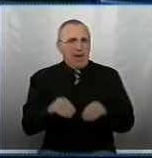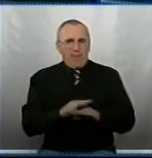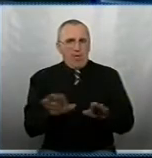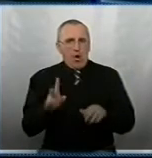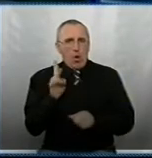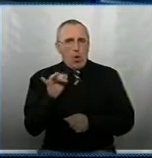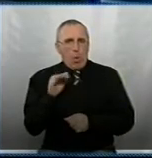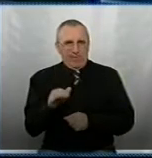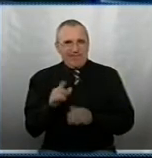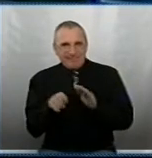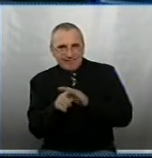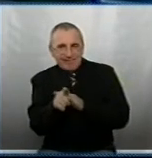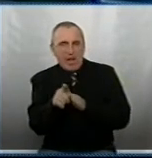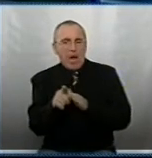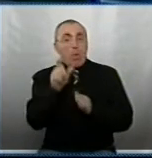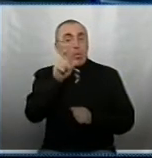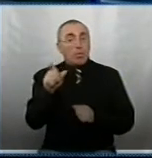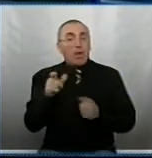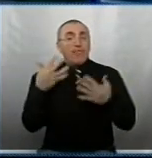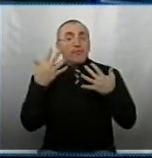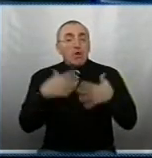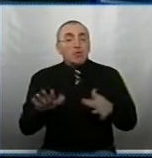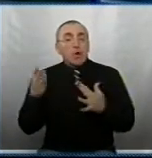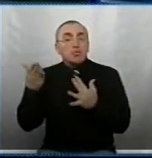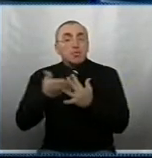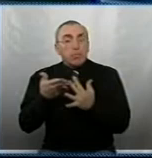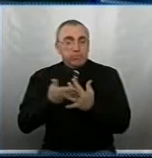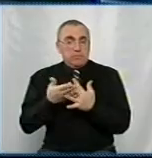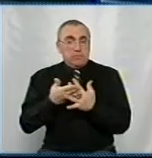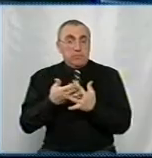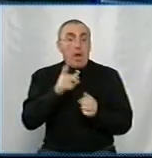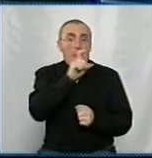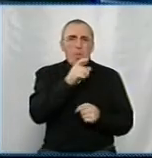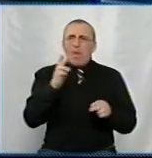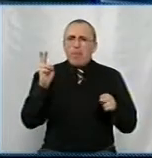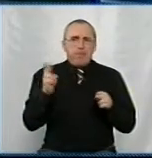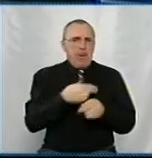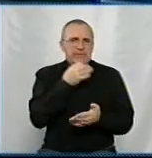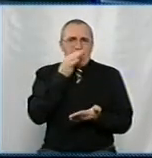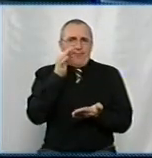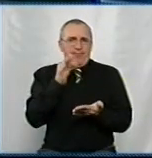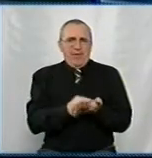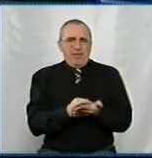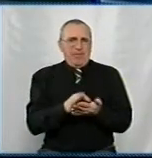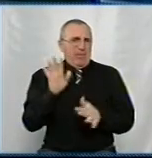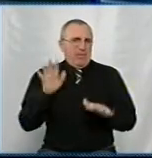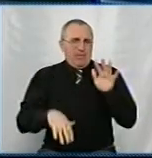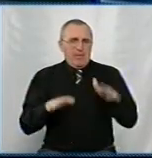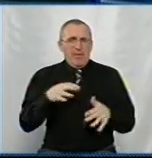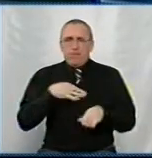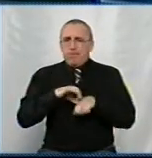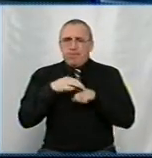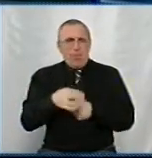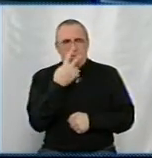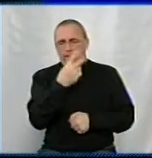кротик, а питання в тому, що людина втрачає субсидію. А просто безвідповідальні. От ви знаєте, дуже боляче дивитися на цих